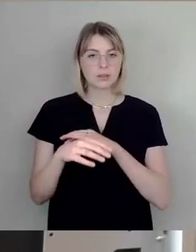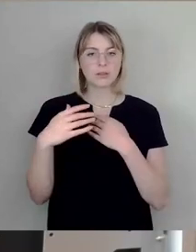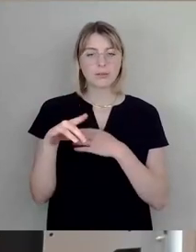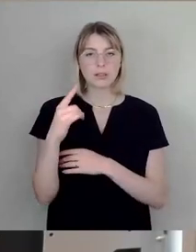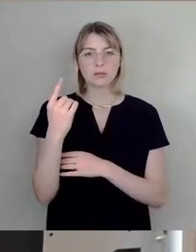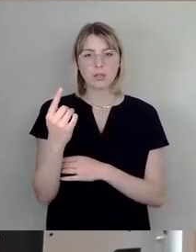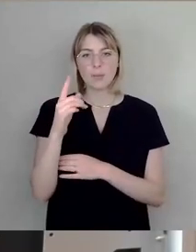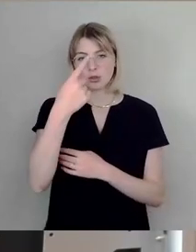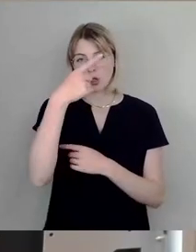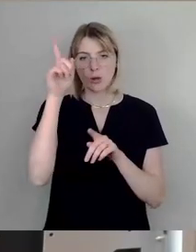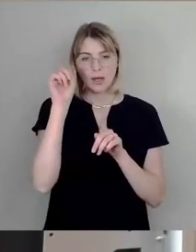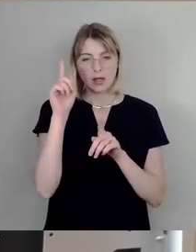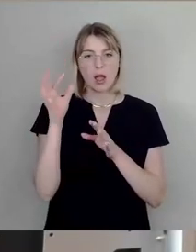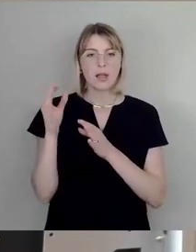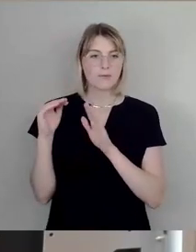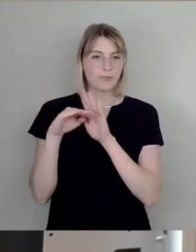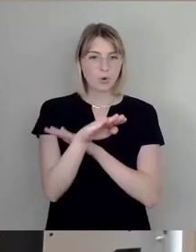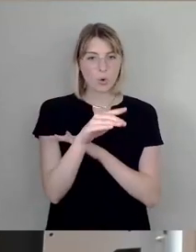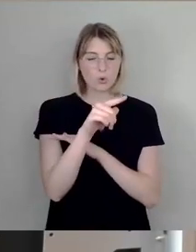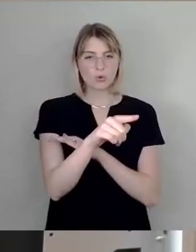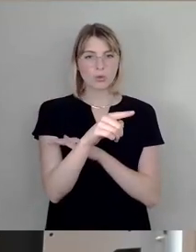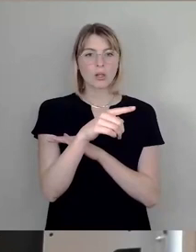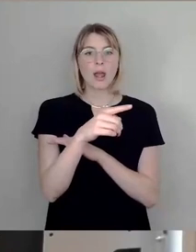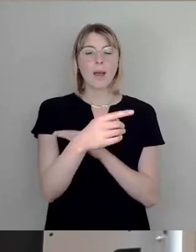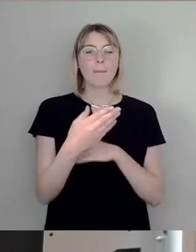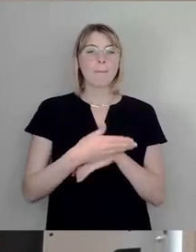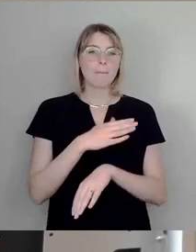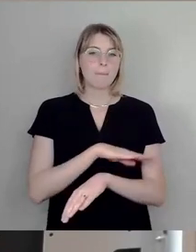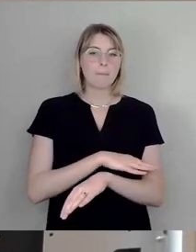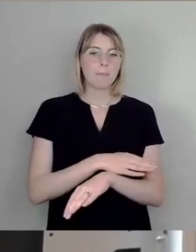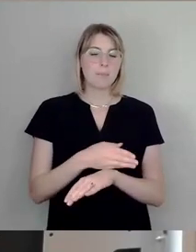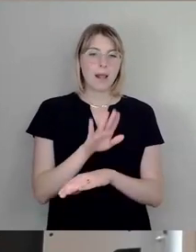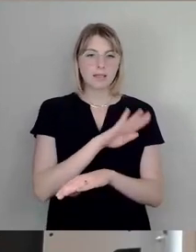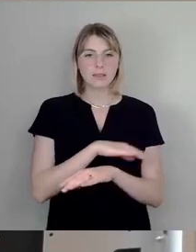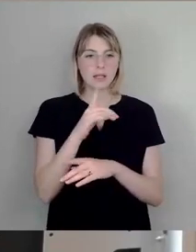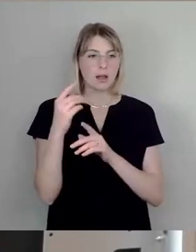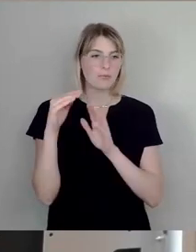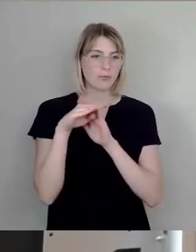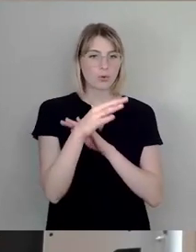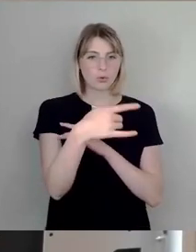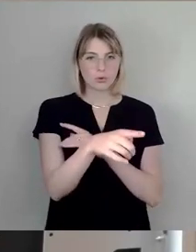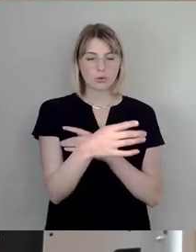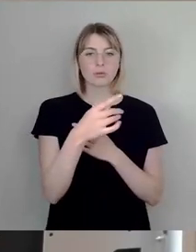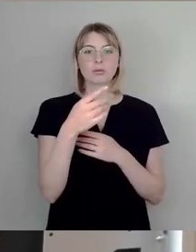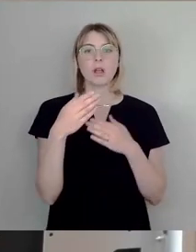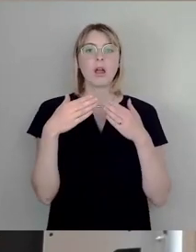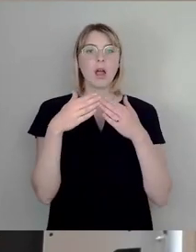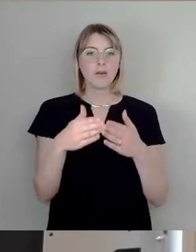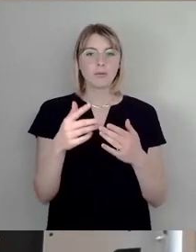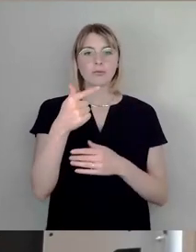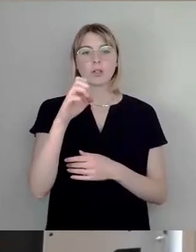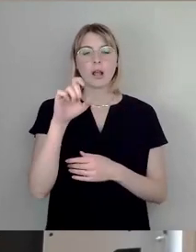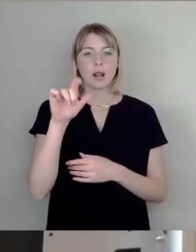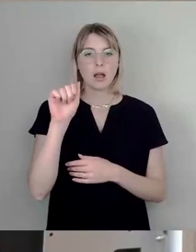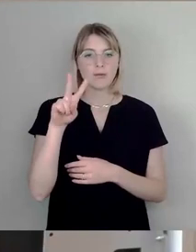nach Palästina fliehen. Sie war auf der Patria, das Schiff, was die Haganah im Hafen von Tel Aviv in die Luft gesprengt hat, wo viele Menschen